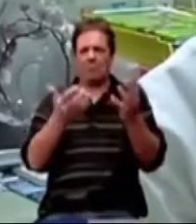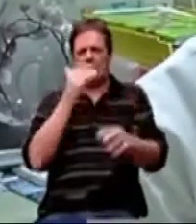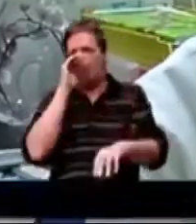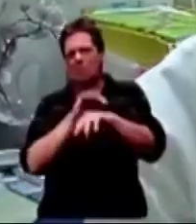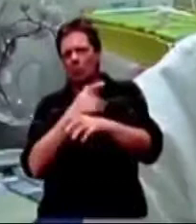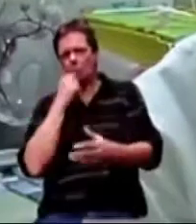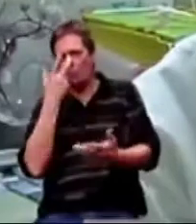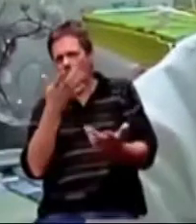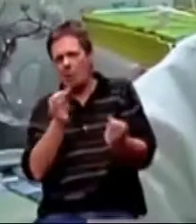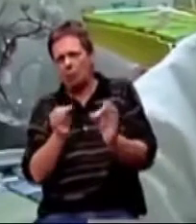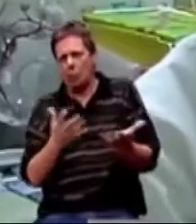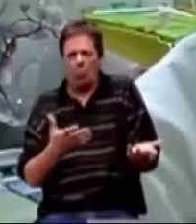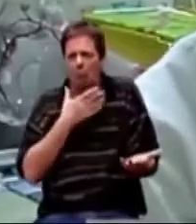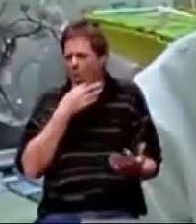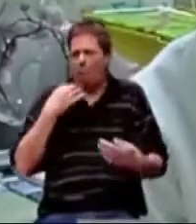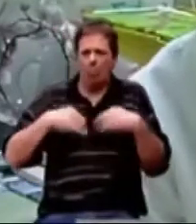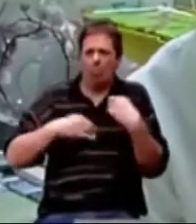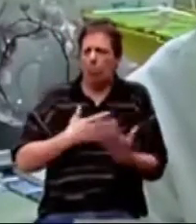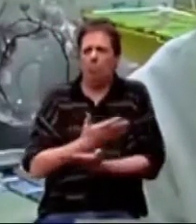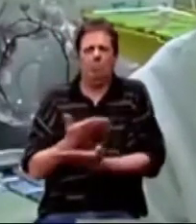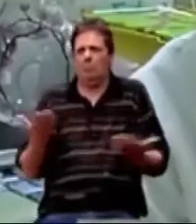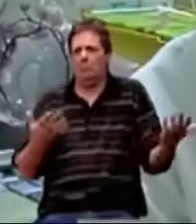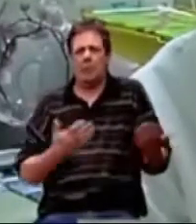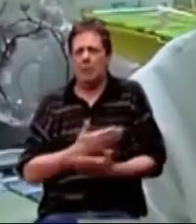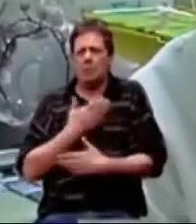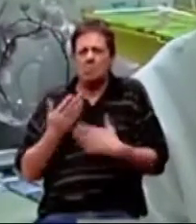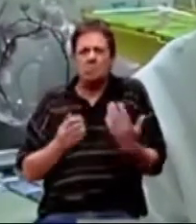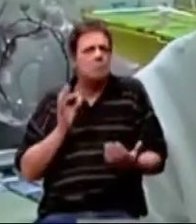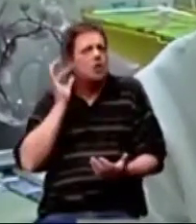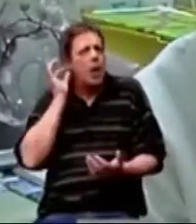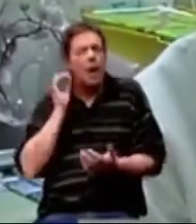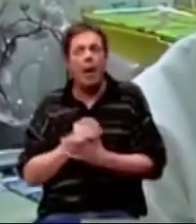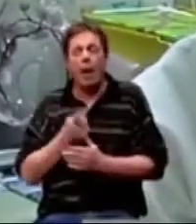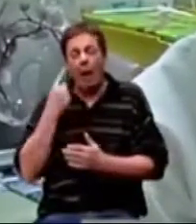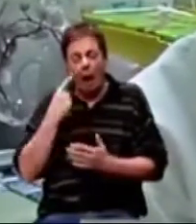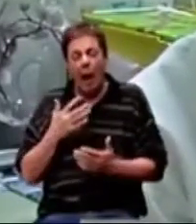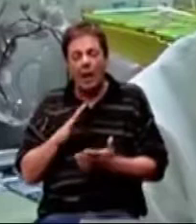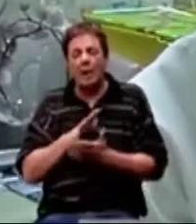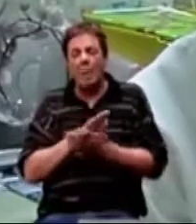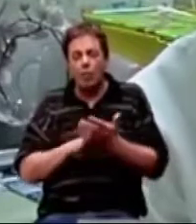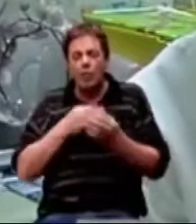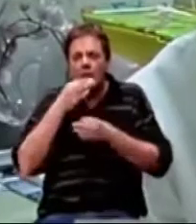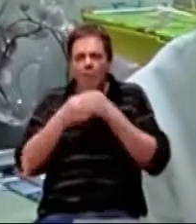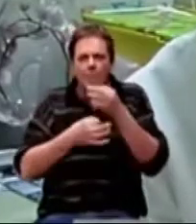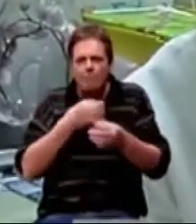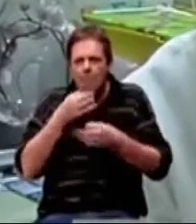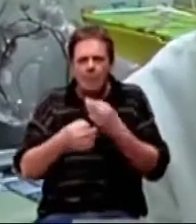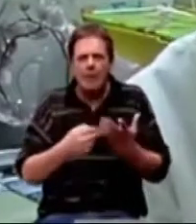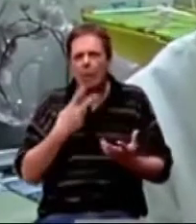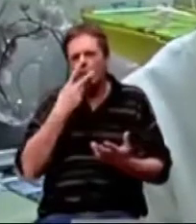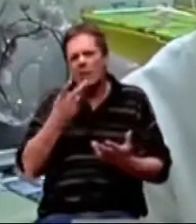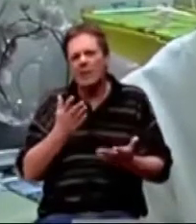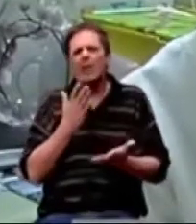mu išta fali, lijepo dotjerana, lijepo odjevena, dakle žena, a kad započneš sa pitanjima vidiš da je u biti to